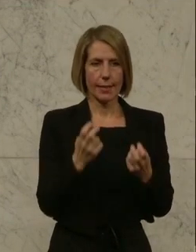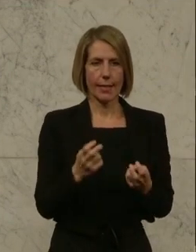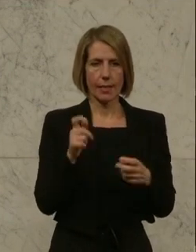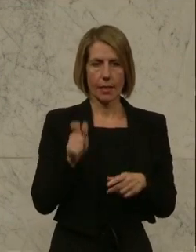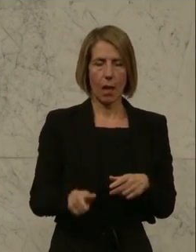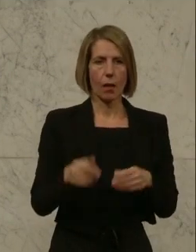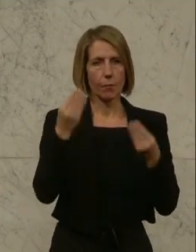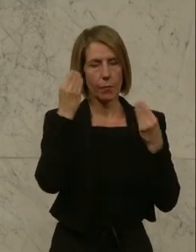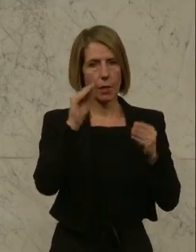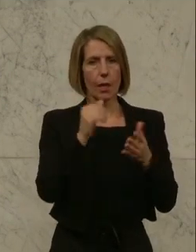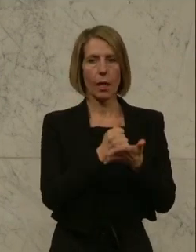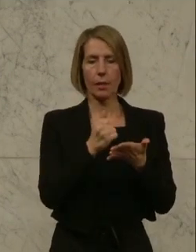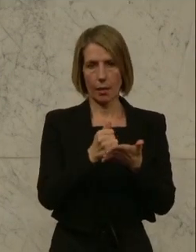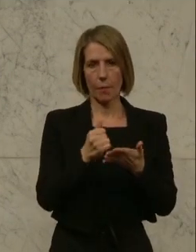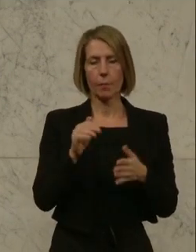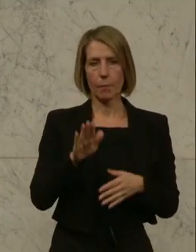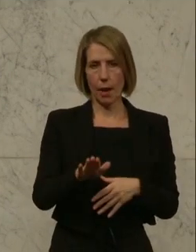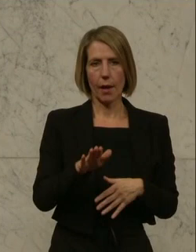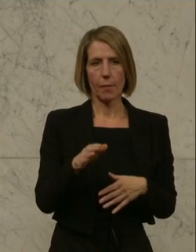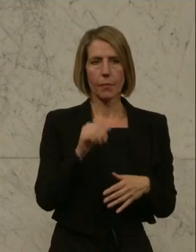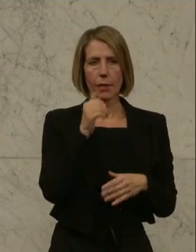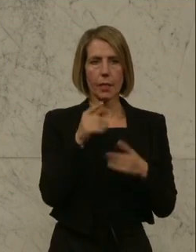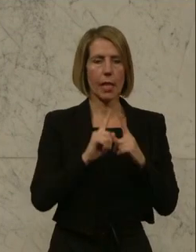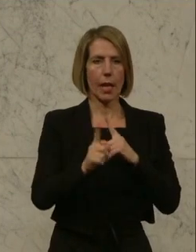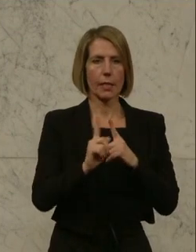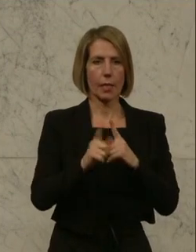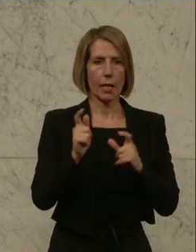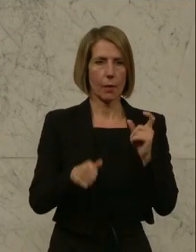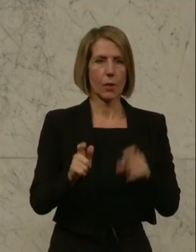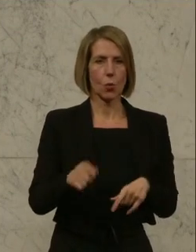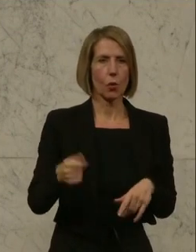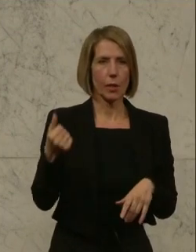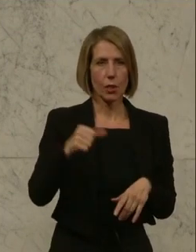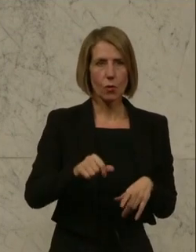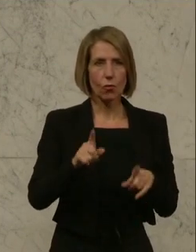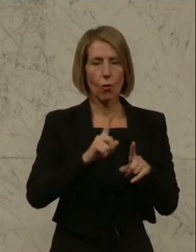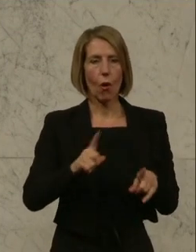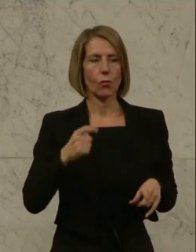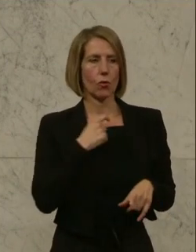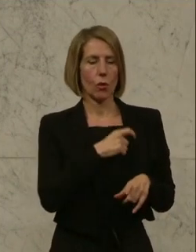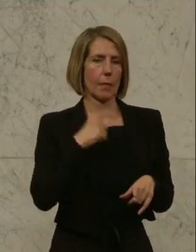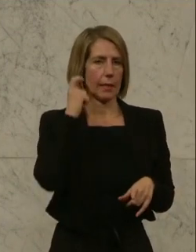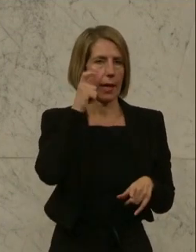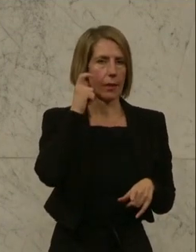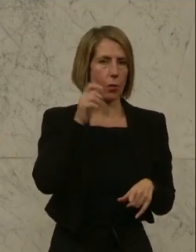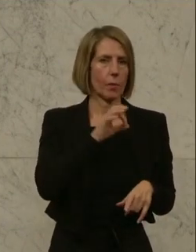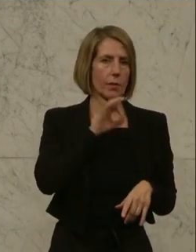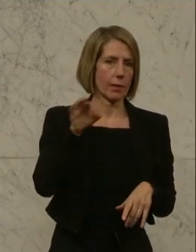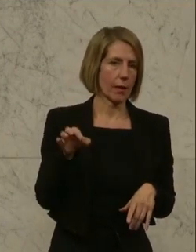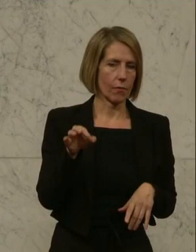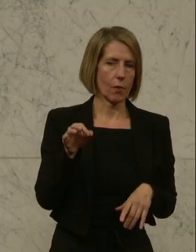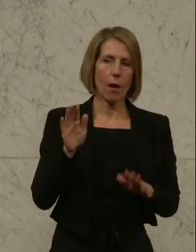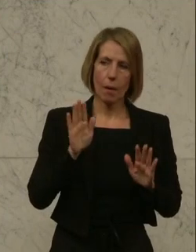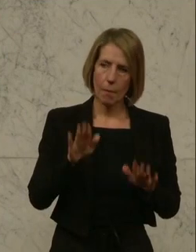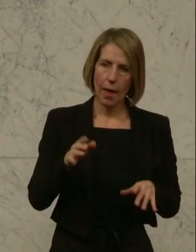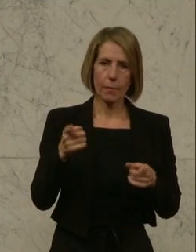ein Ehrenamt bleibt, also dass da jetzt nicht irgendwelche Externen dazukommen, sondern dass die Parteien sich nach wie vor darum kümmern. Auch das bleibt aufrechterhalten.